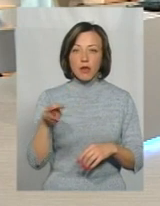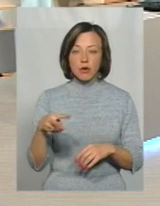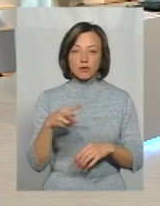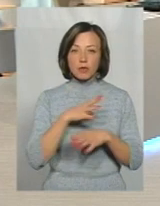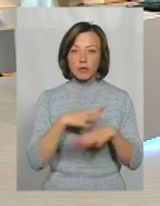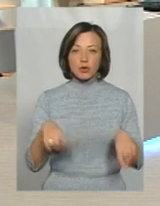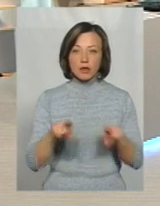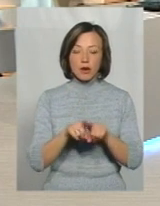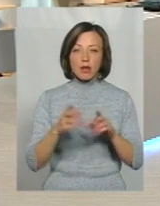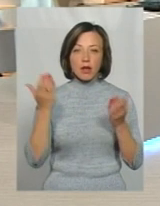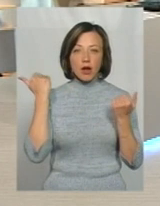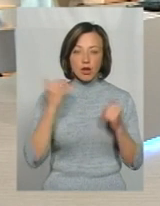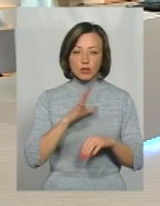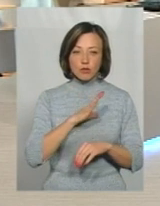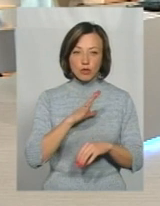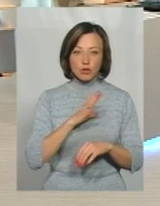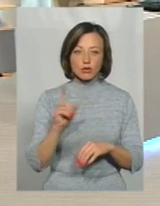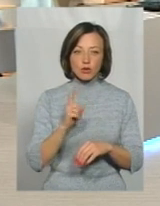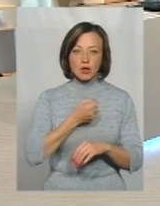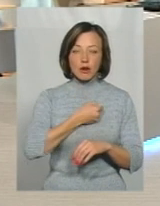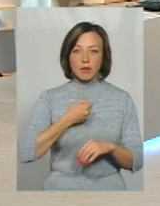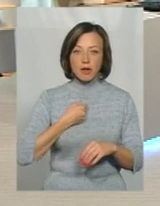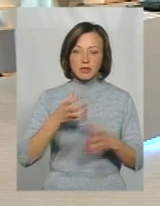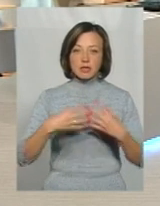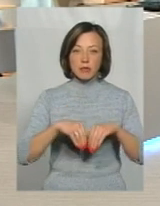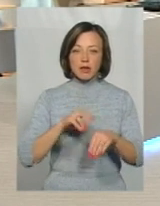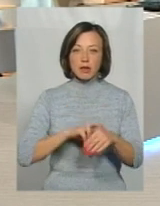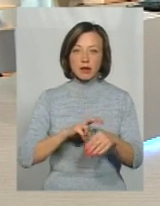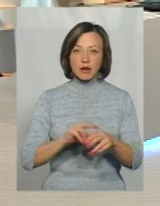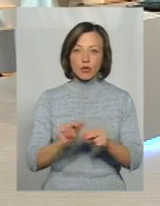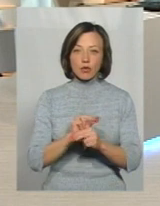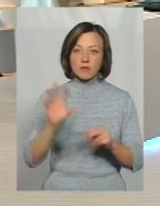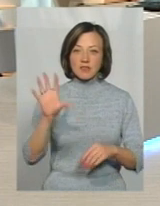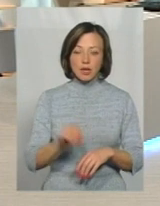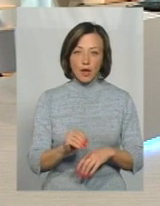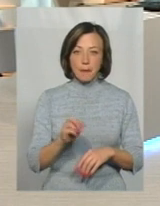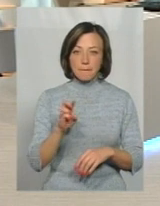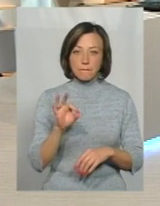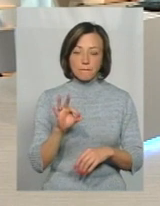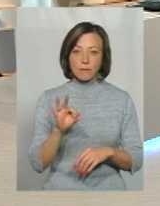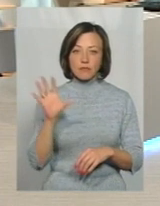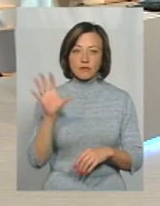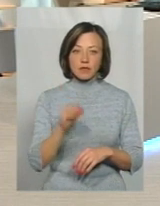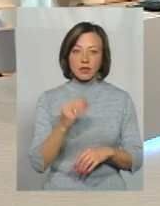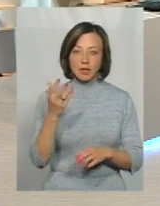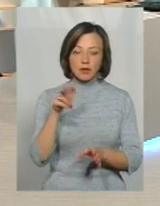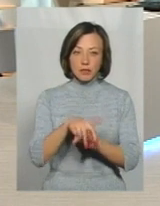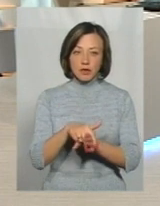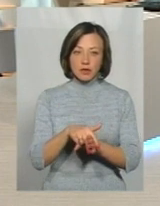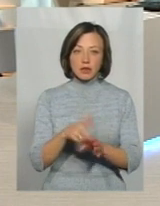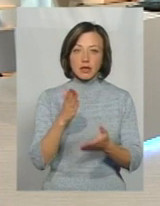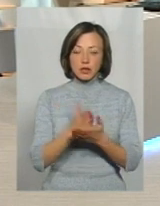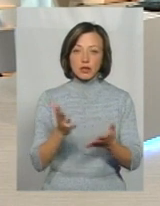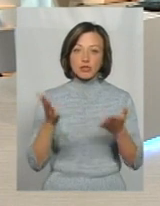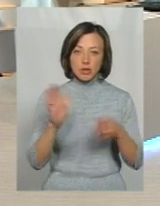такого, як було раніше, що терапевти, сімейні лікарі, педіатри лікують. І все на їхній плечі. Є чітке